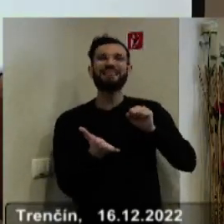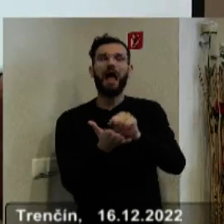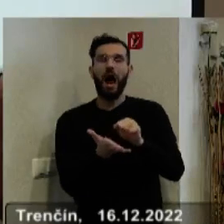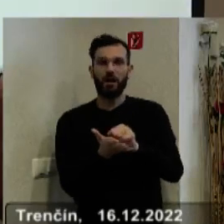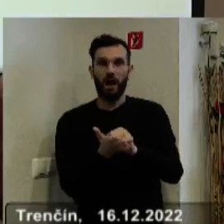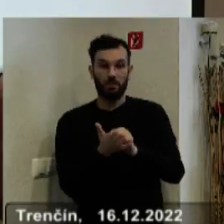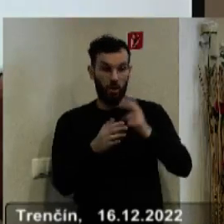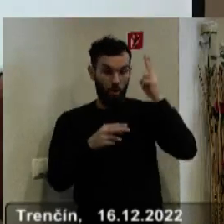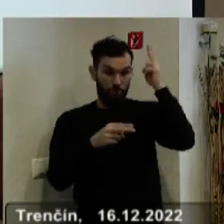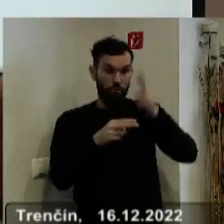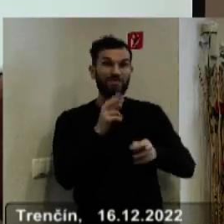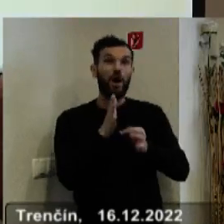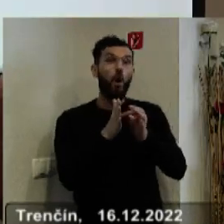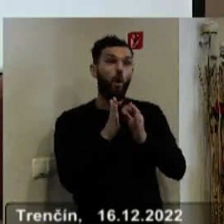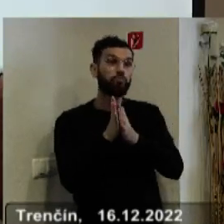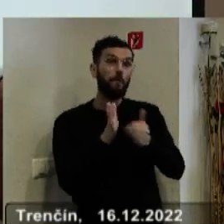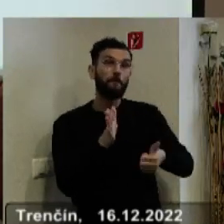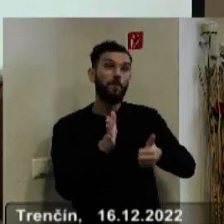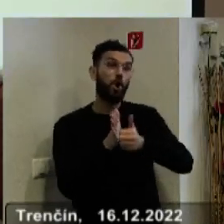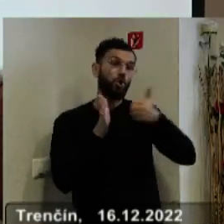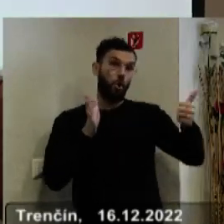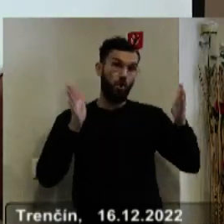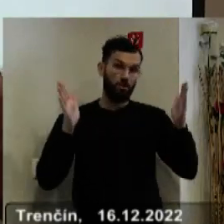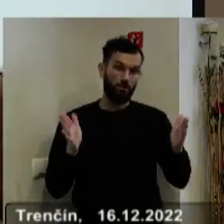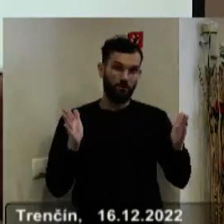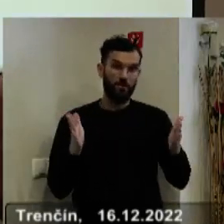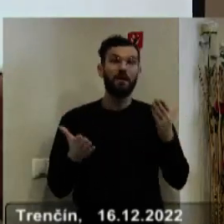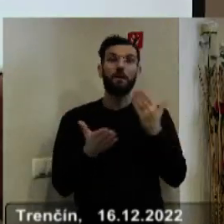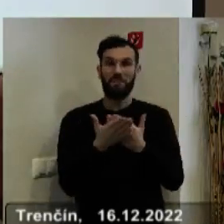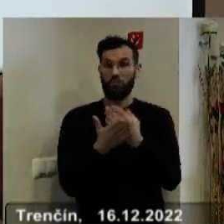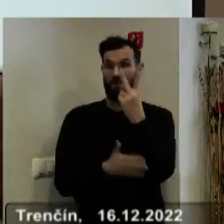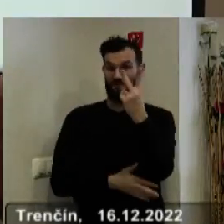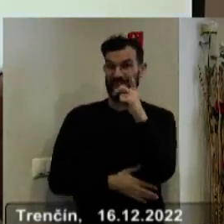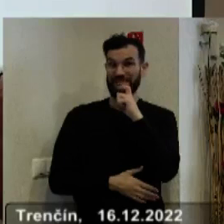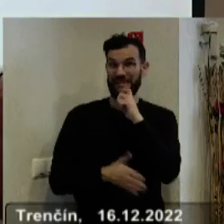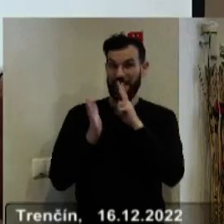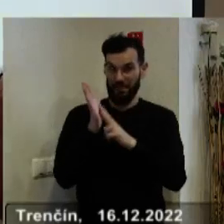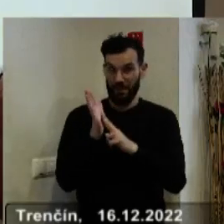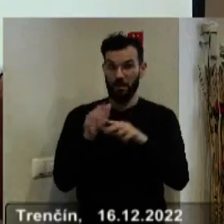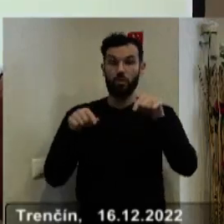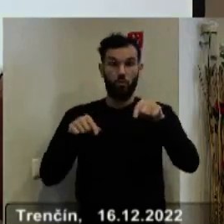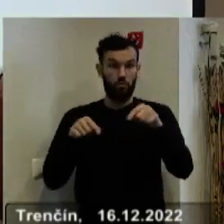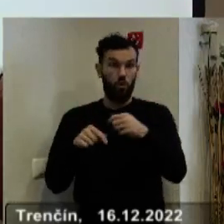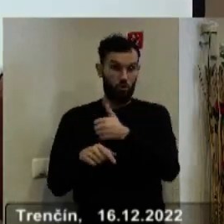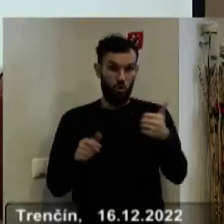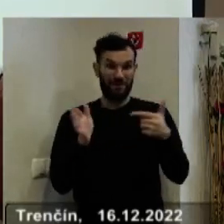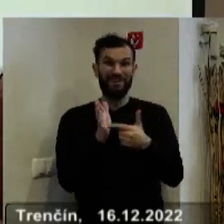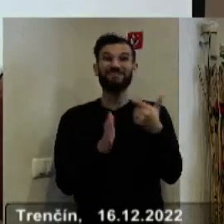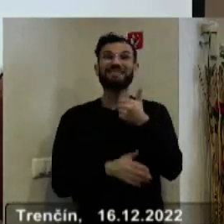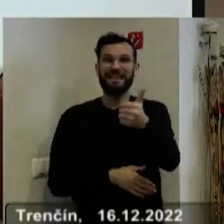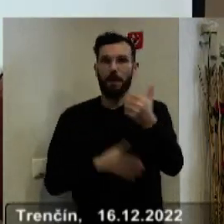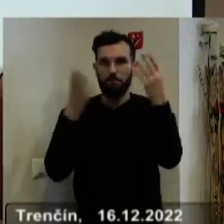za posledný účtovne uzatvorený rok. Pre toto navrhované všeobecne záväzné nariadenie je týmto rokom rok 2021.